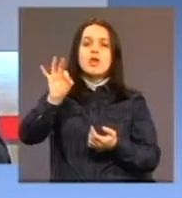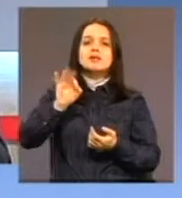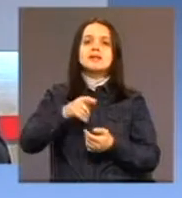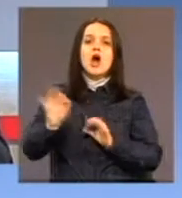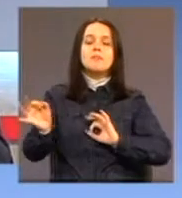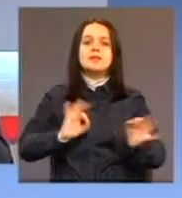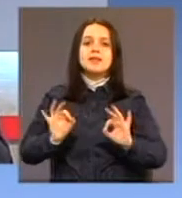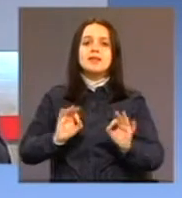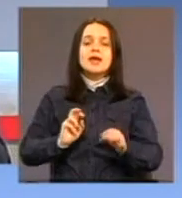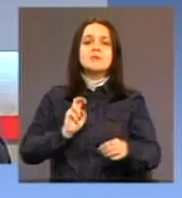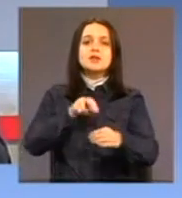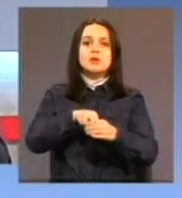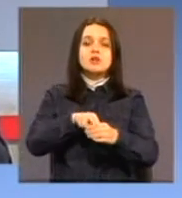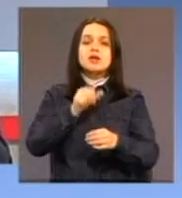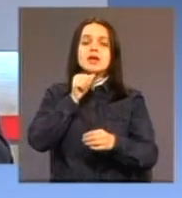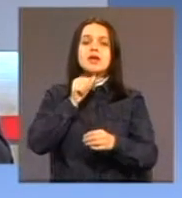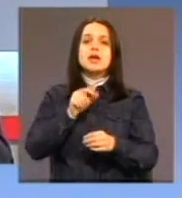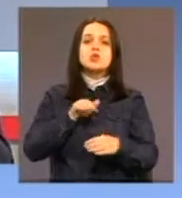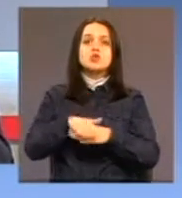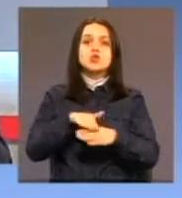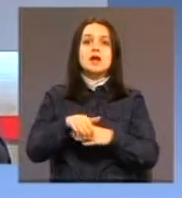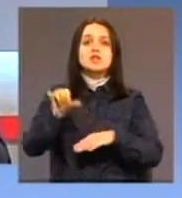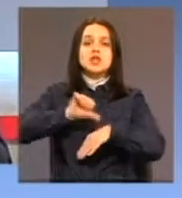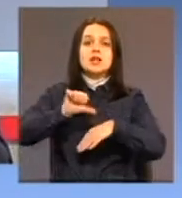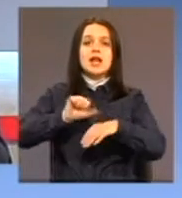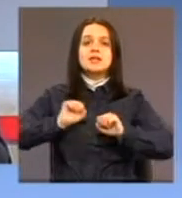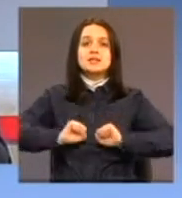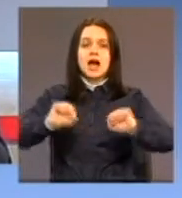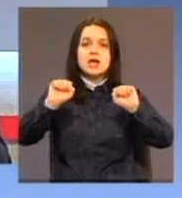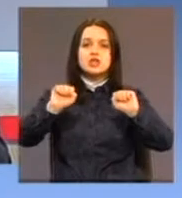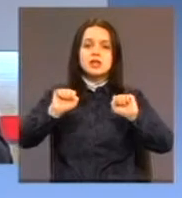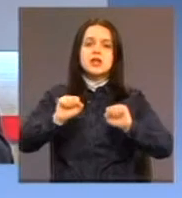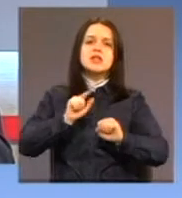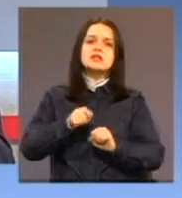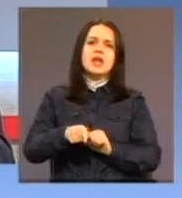i da se, usluga socijalna zaštite i da se ta pristupačnost obezvijedi